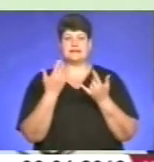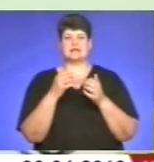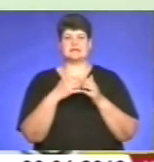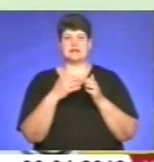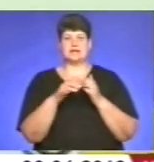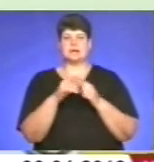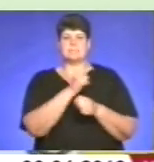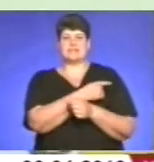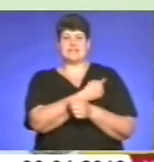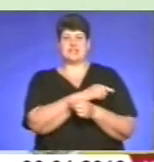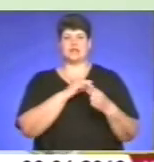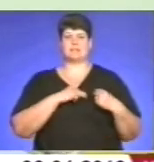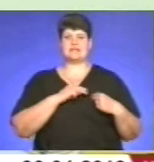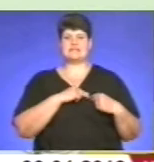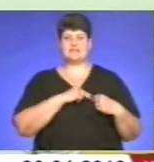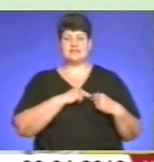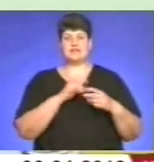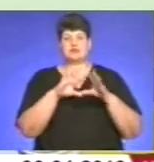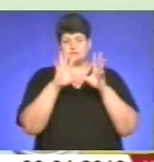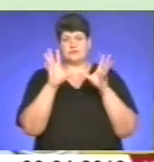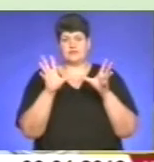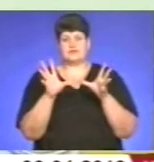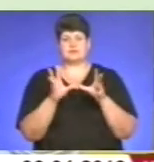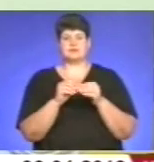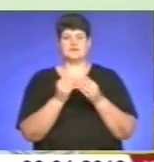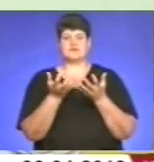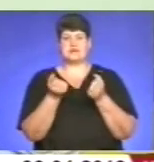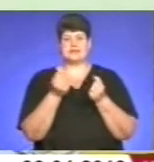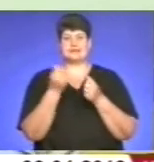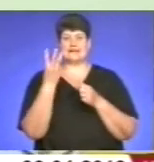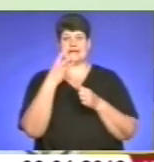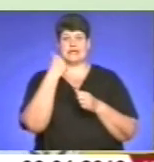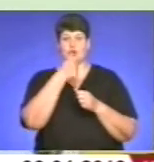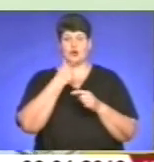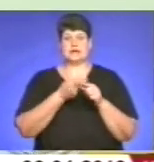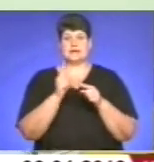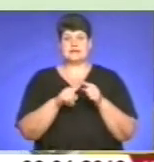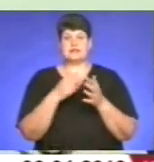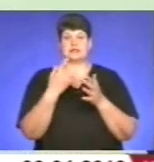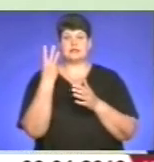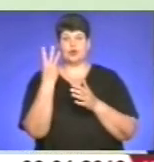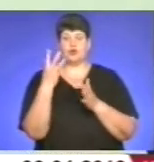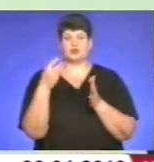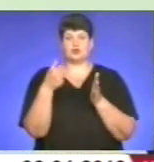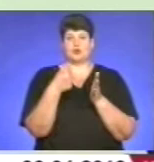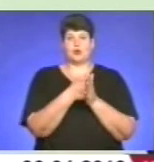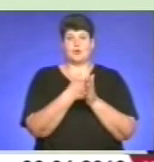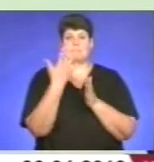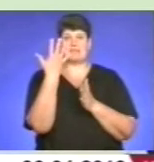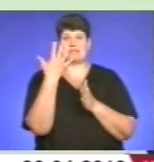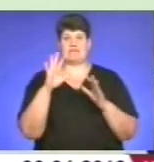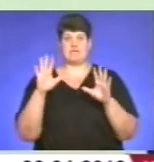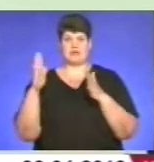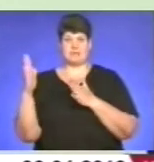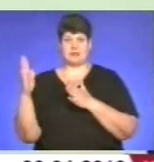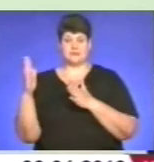серед медичних працівників, якщо взяти абсолютні цифри за останні три роки, вона складає від трьох до п'яти випадків.